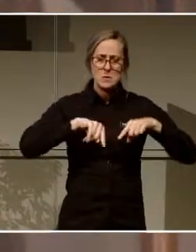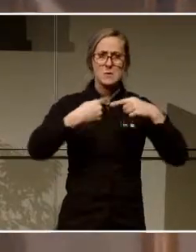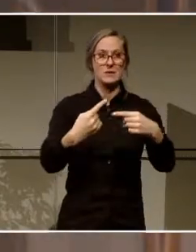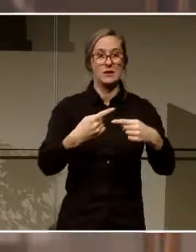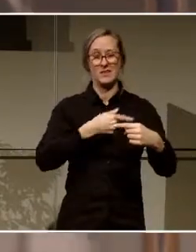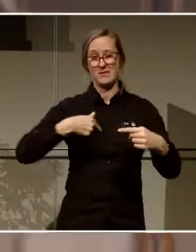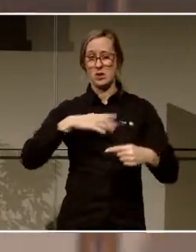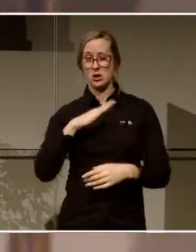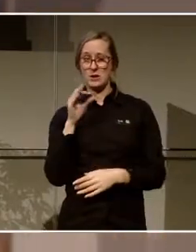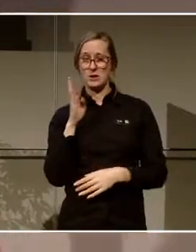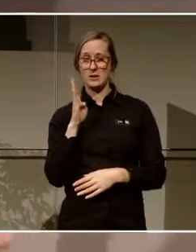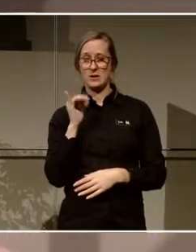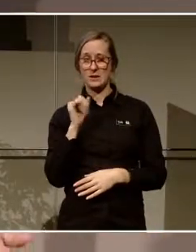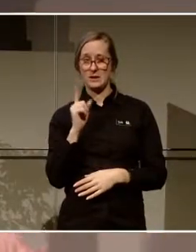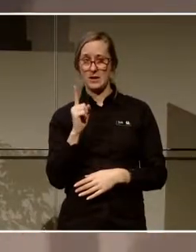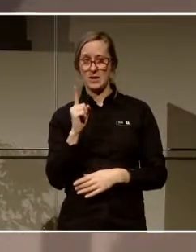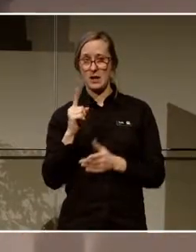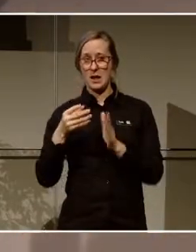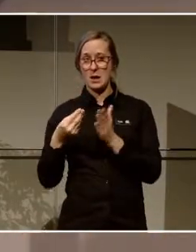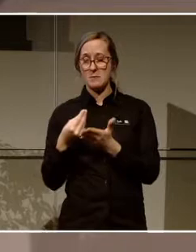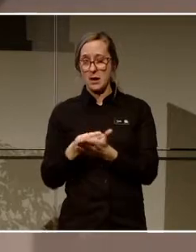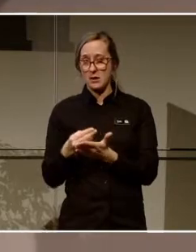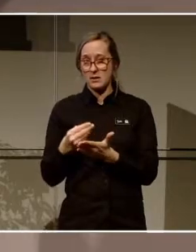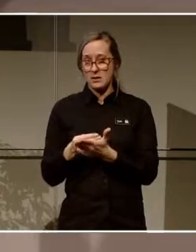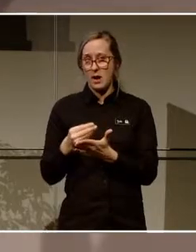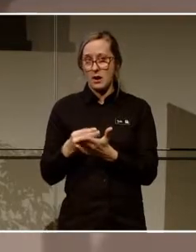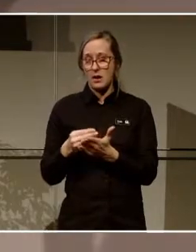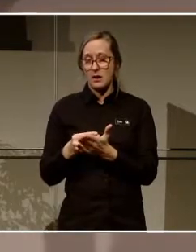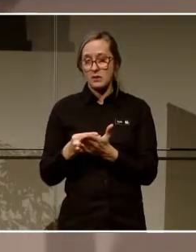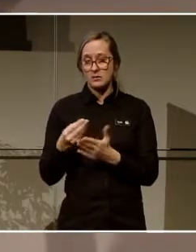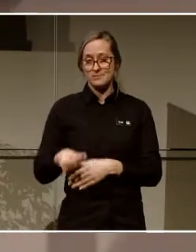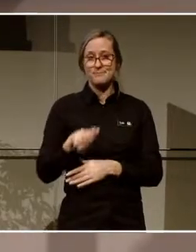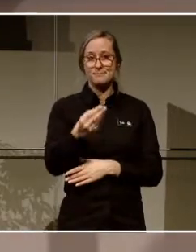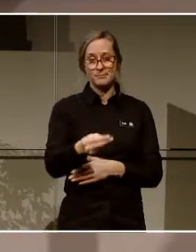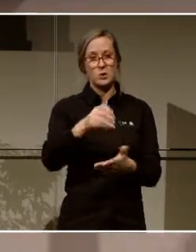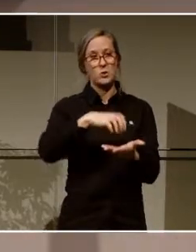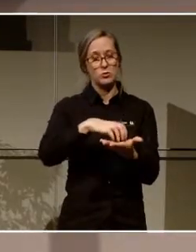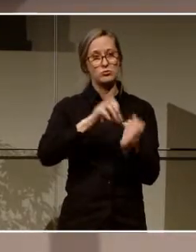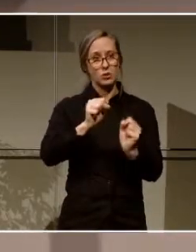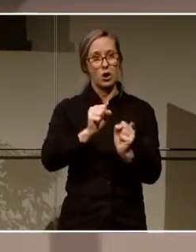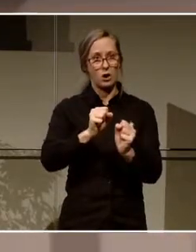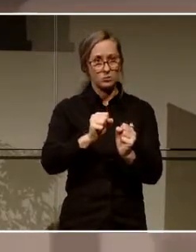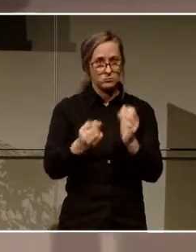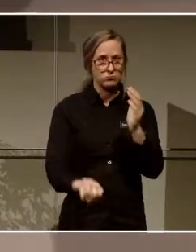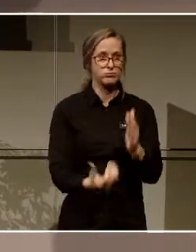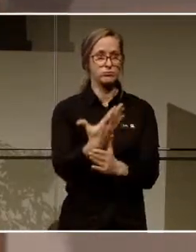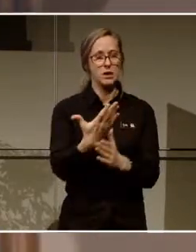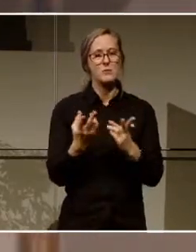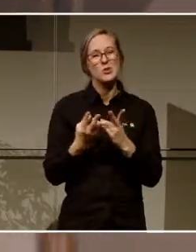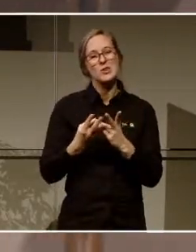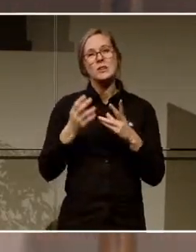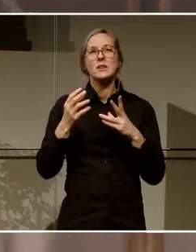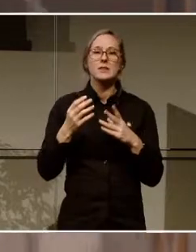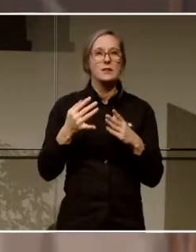vi har ju digidelpengarna som har gått ut här att det är kommuner som kommer starta såklart över hela landet. Så det här är ju någonting som kommer att